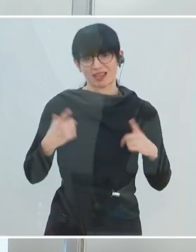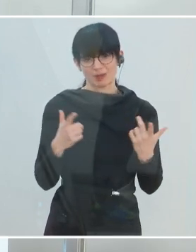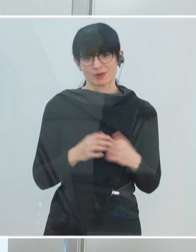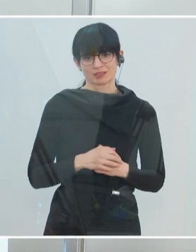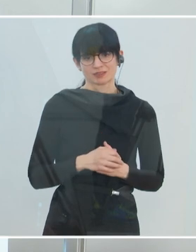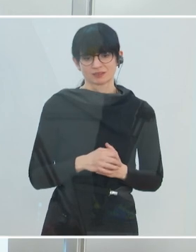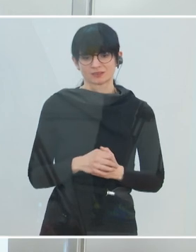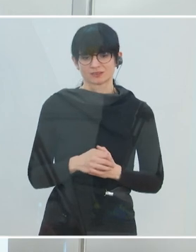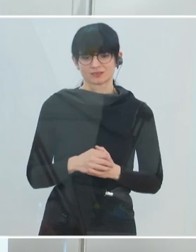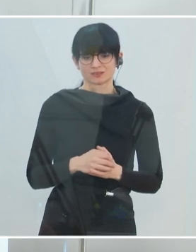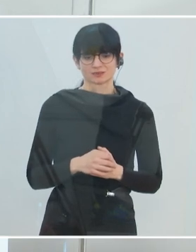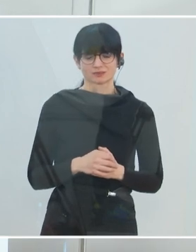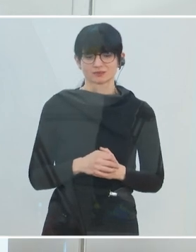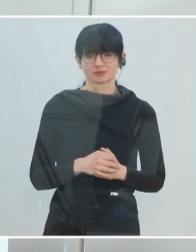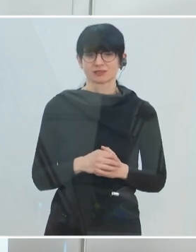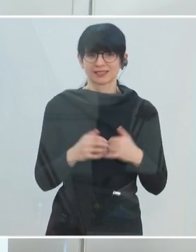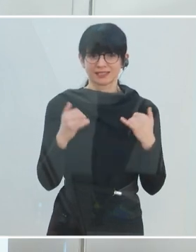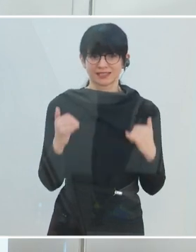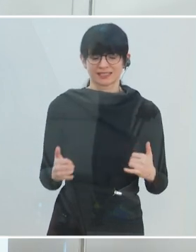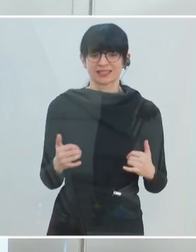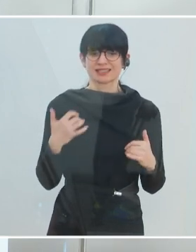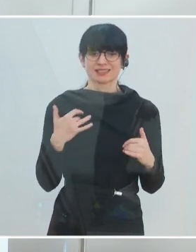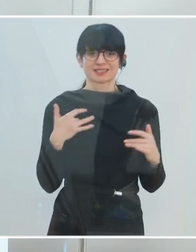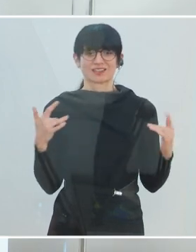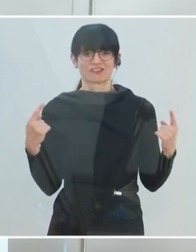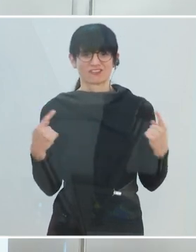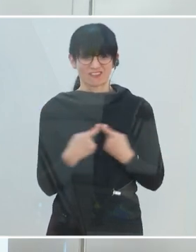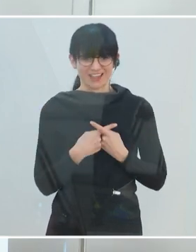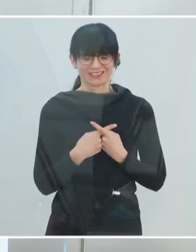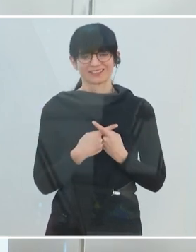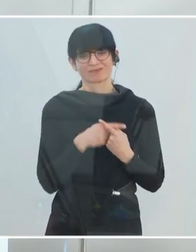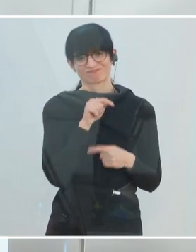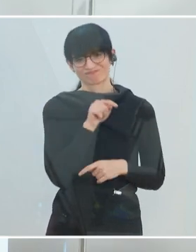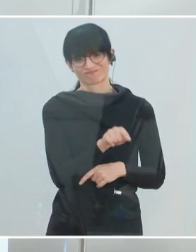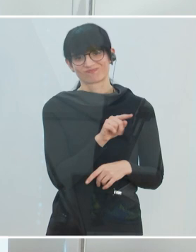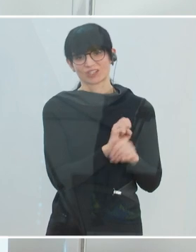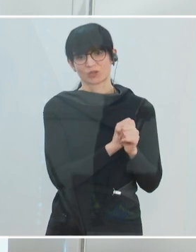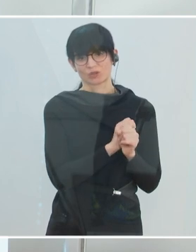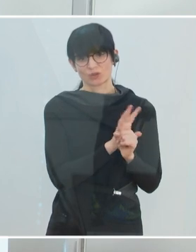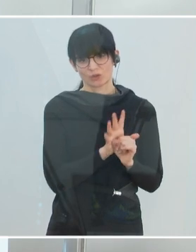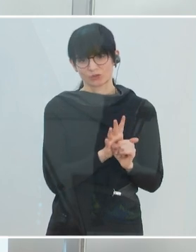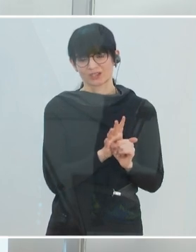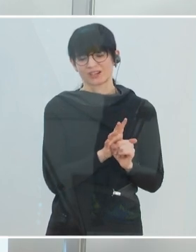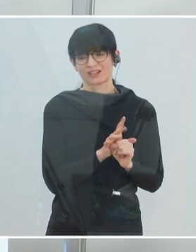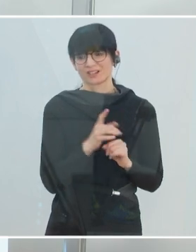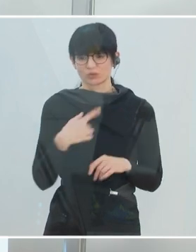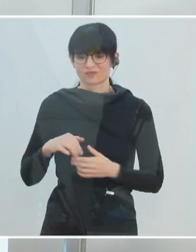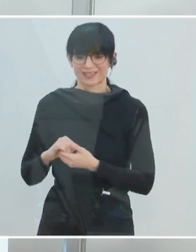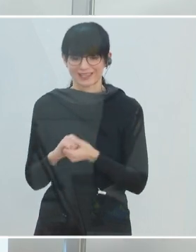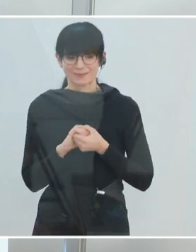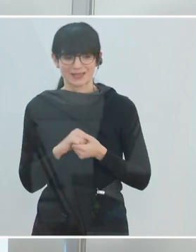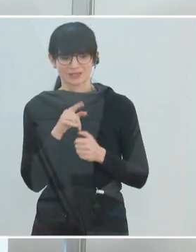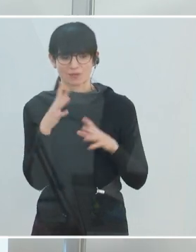Gegner in dieser Gesellschaft, in dieser Situation ist das Virus. Und darauf konzentrieren wir uns gemeinsam als